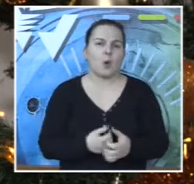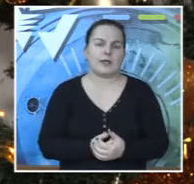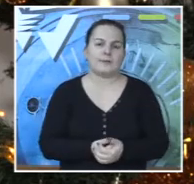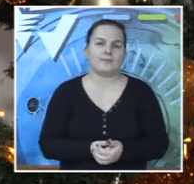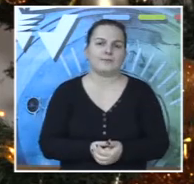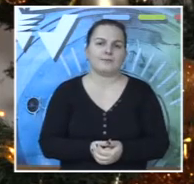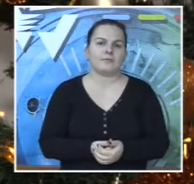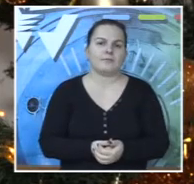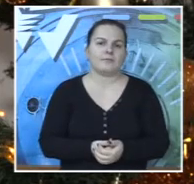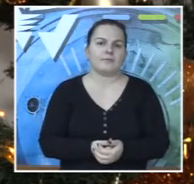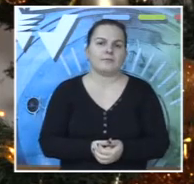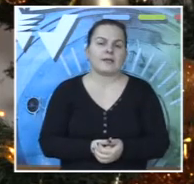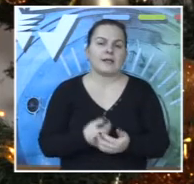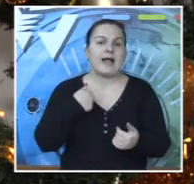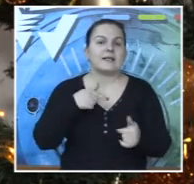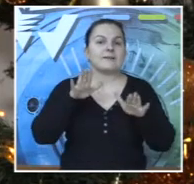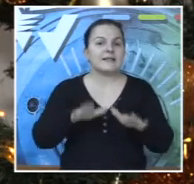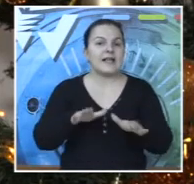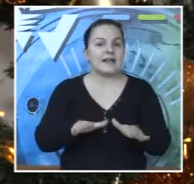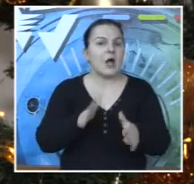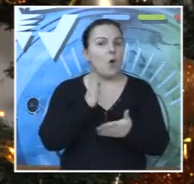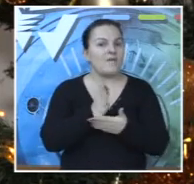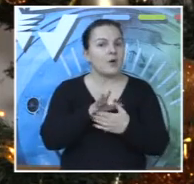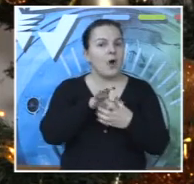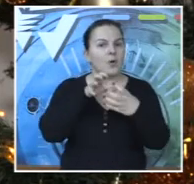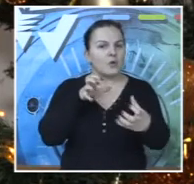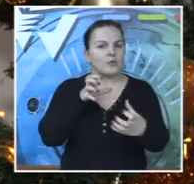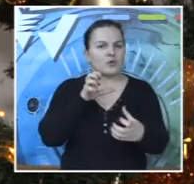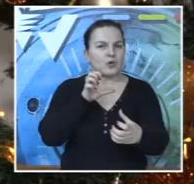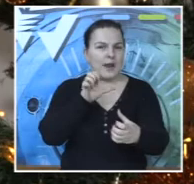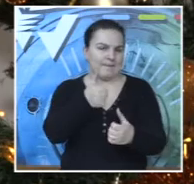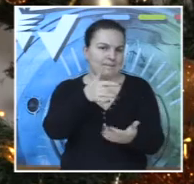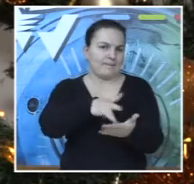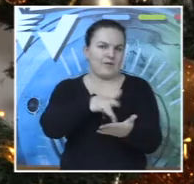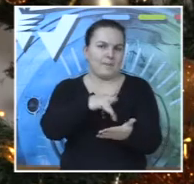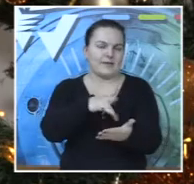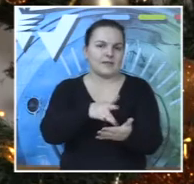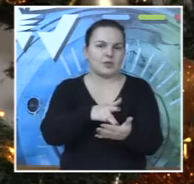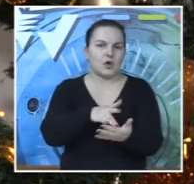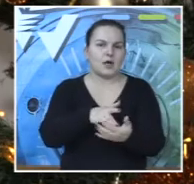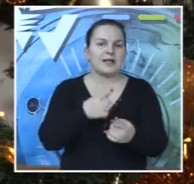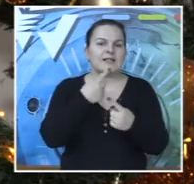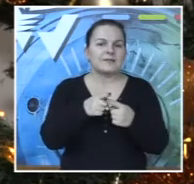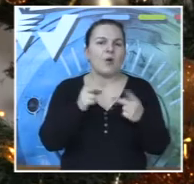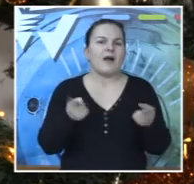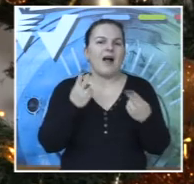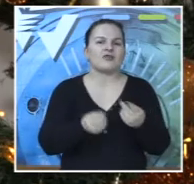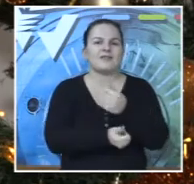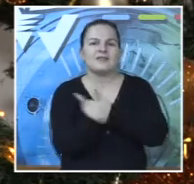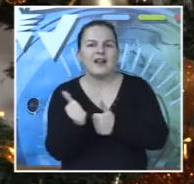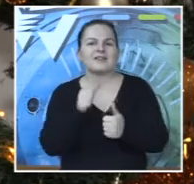god su mogli. Samo također sedeo sam u autobusu uvek na prednjem sedištu, upravo radi